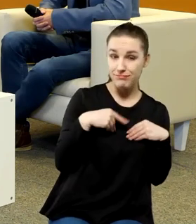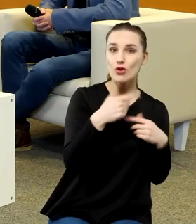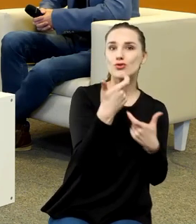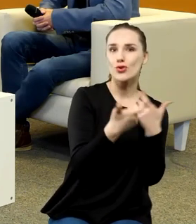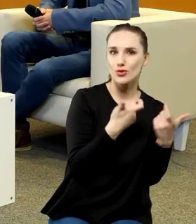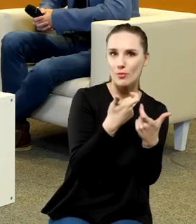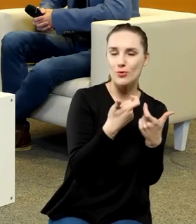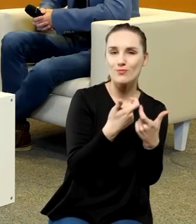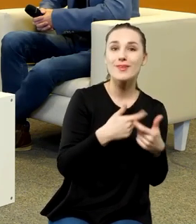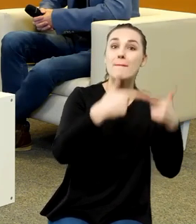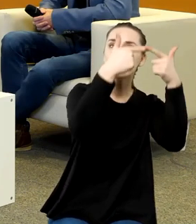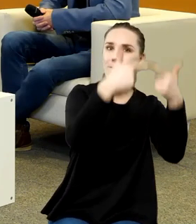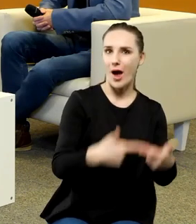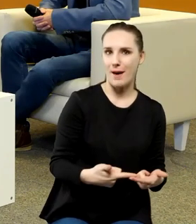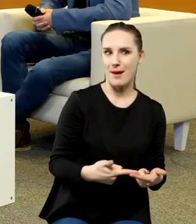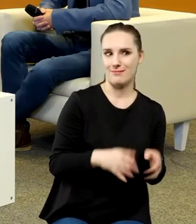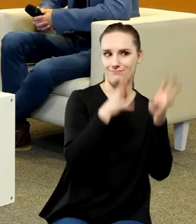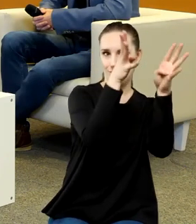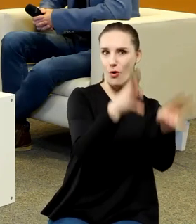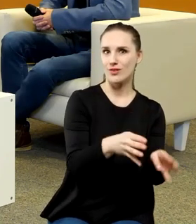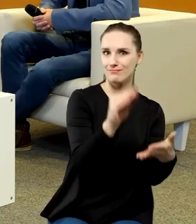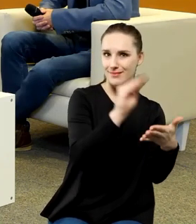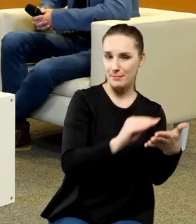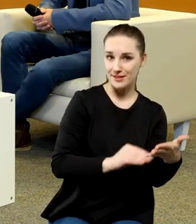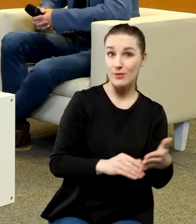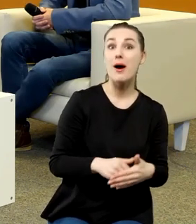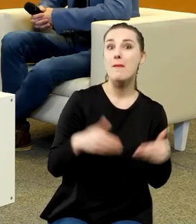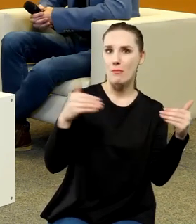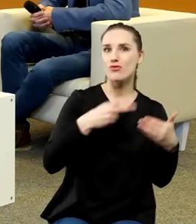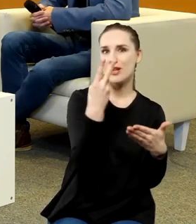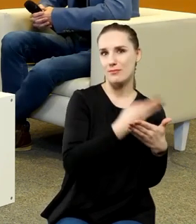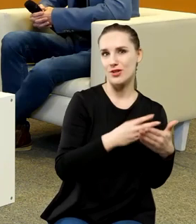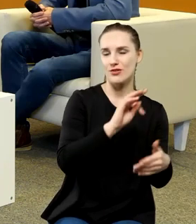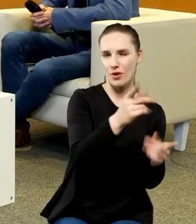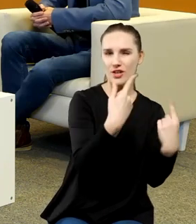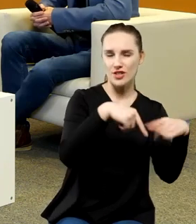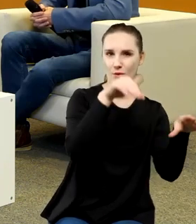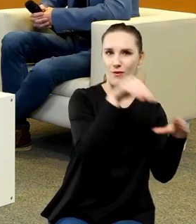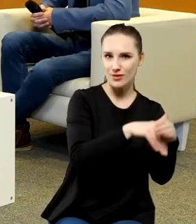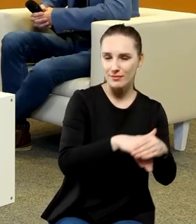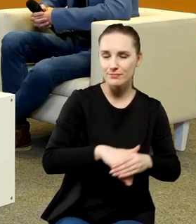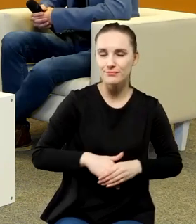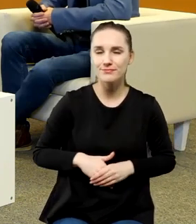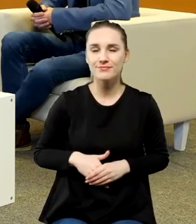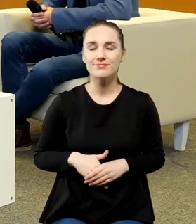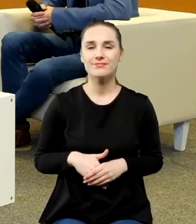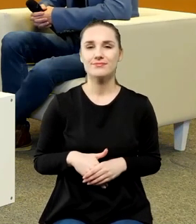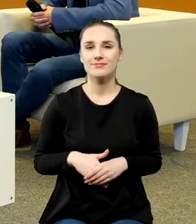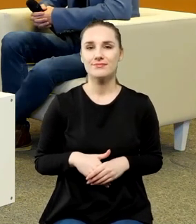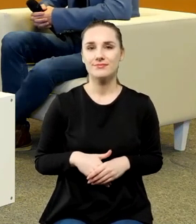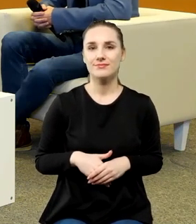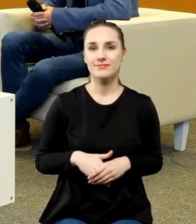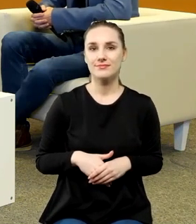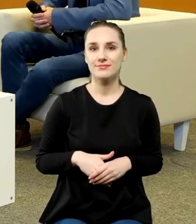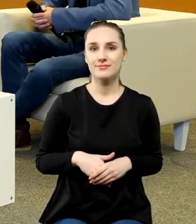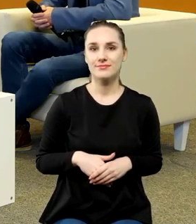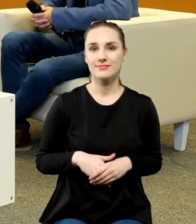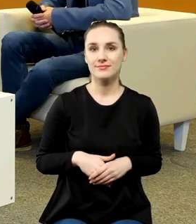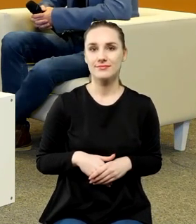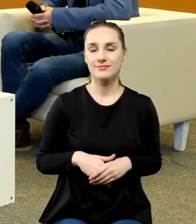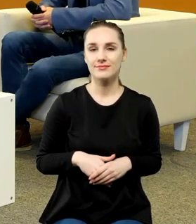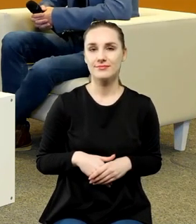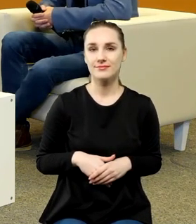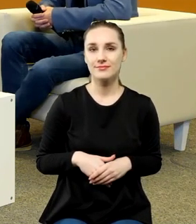ułożył poemat na temat tego instrumentu i ten poemat można przeczytać w jego dziele. Także tutaj mamy, jeżeli już mówimy